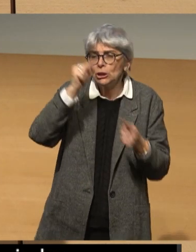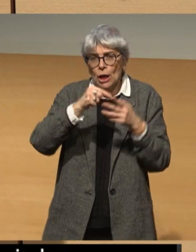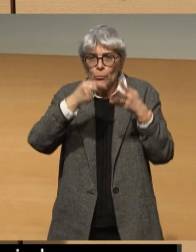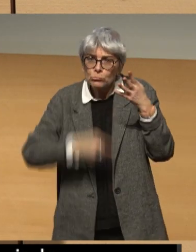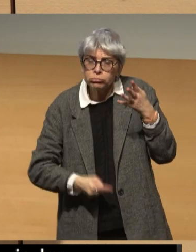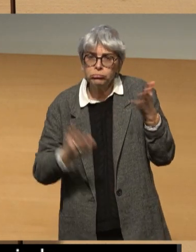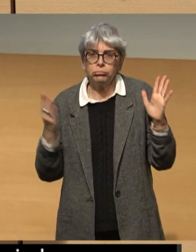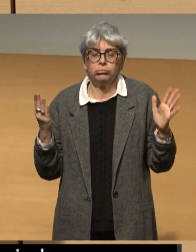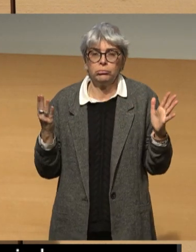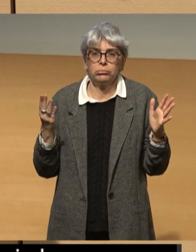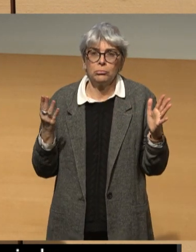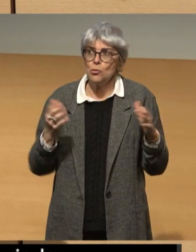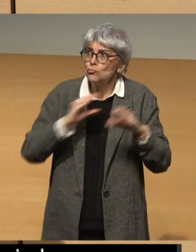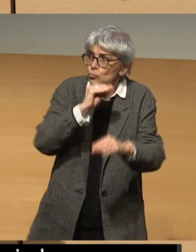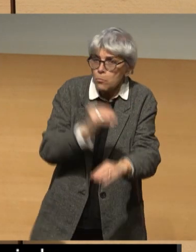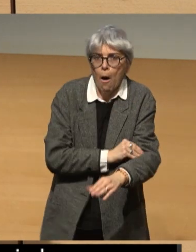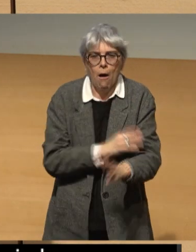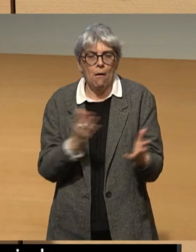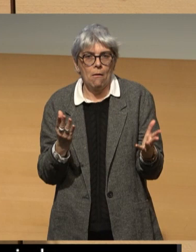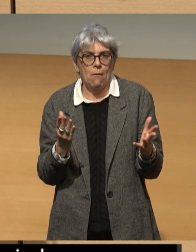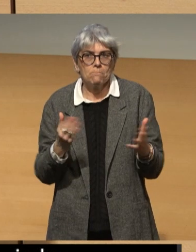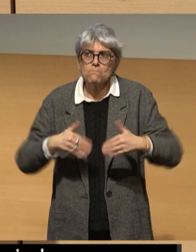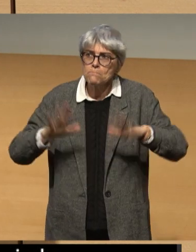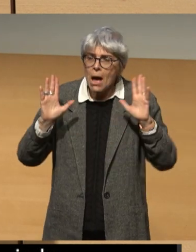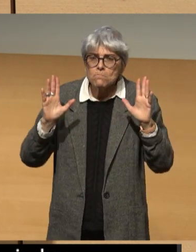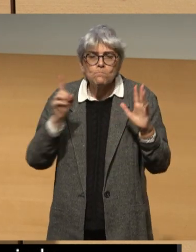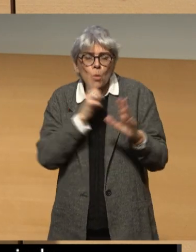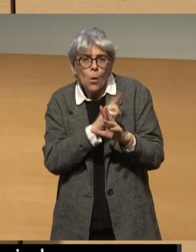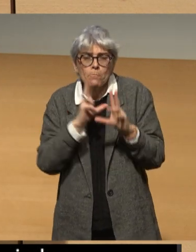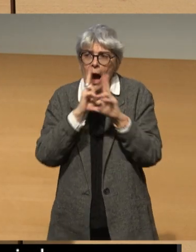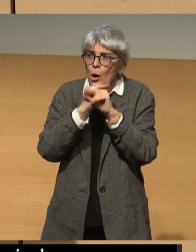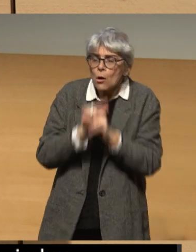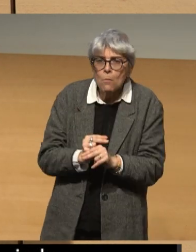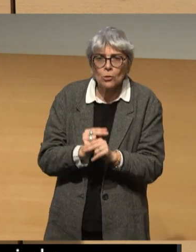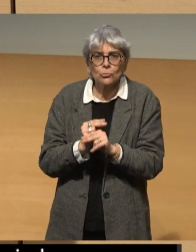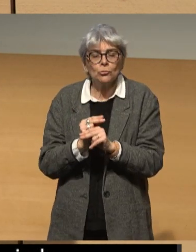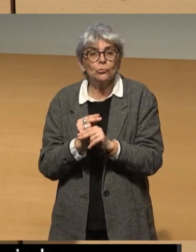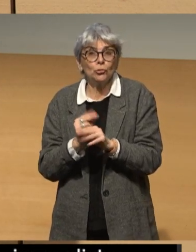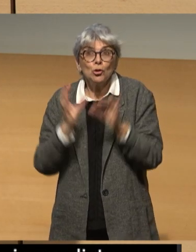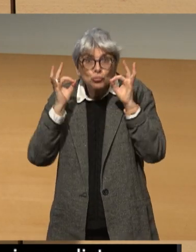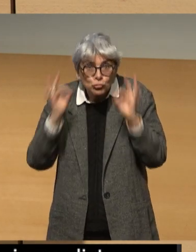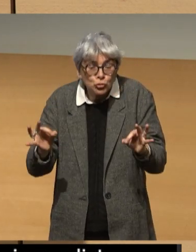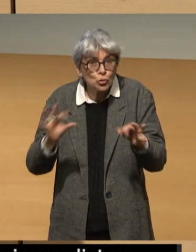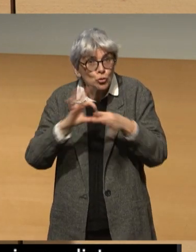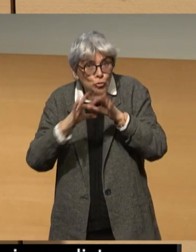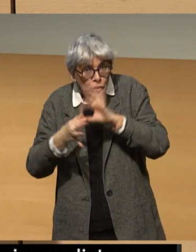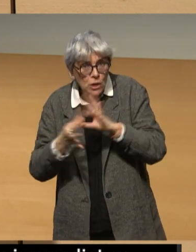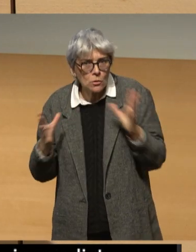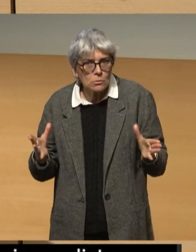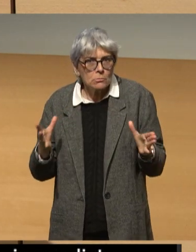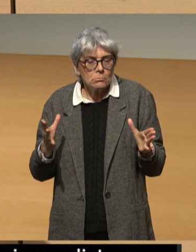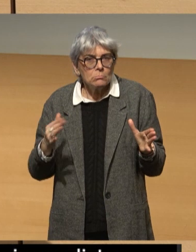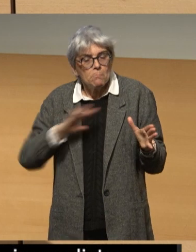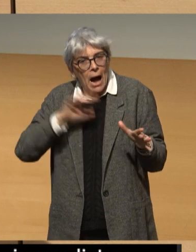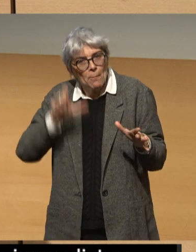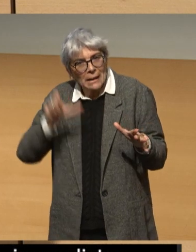de sport et même de commenter des épreuves, par exemple des Jeux olympiques par